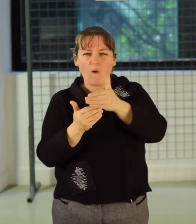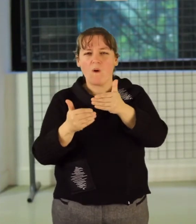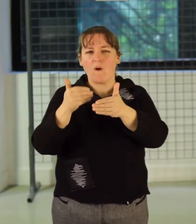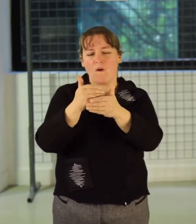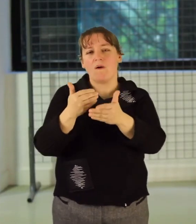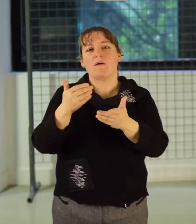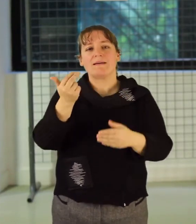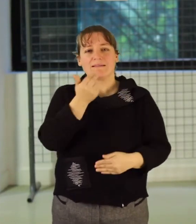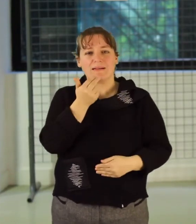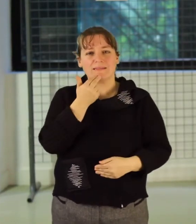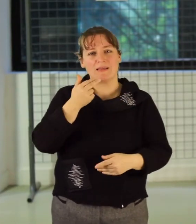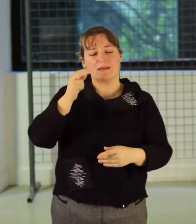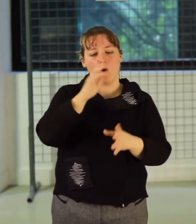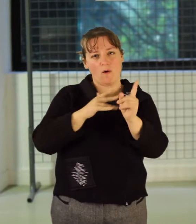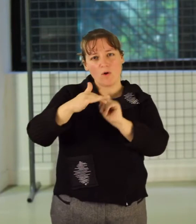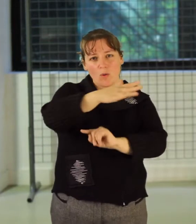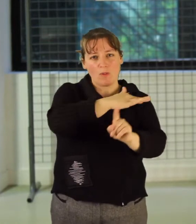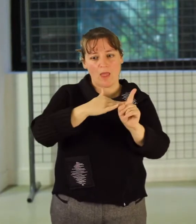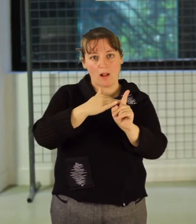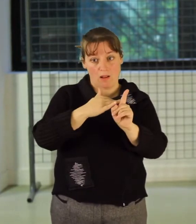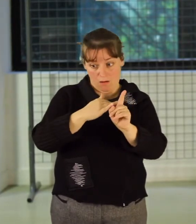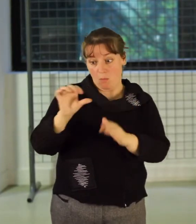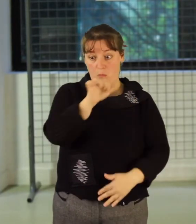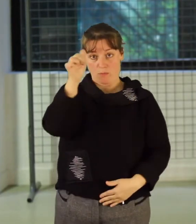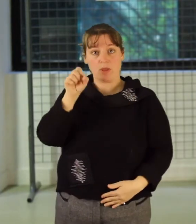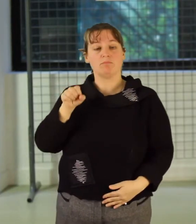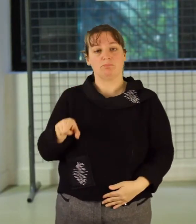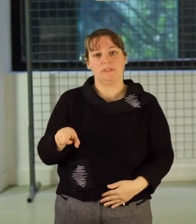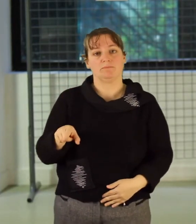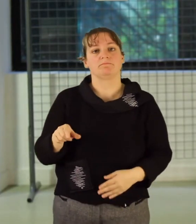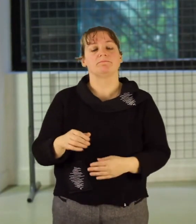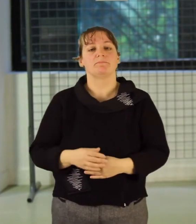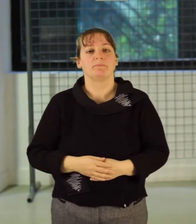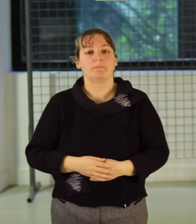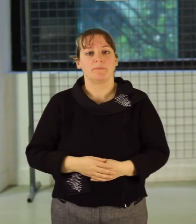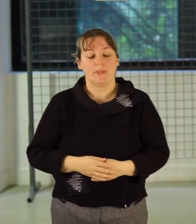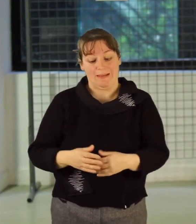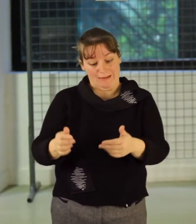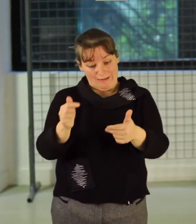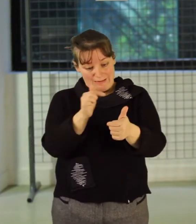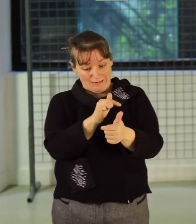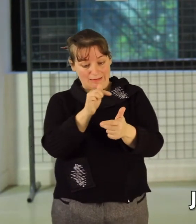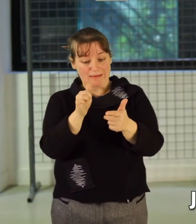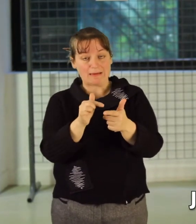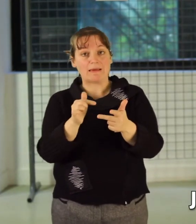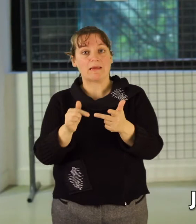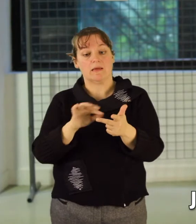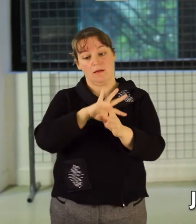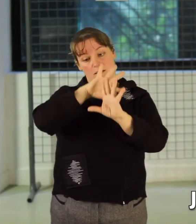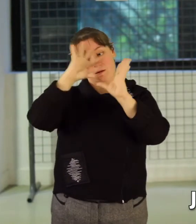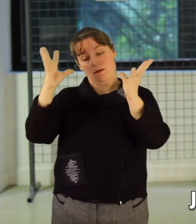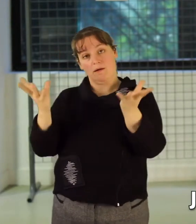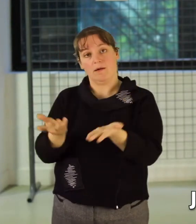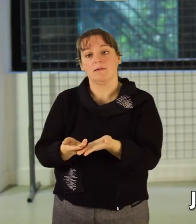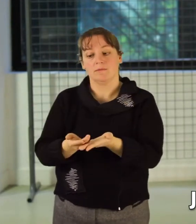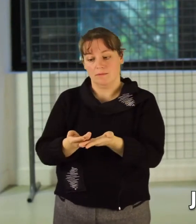environnementale. C'est même le premier bâtiment que la ville de Toulouse a développé en termes de qualité environnementale. Donc pour